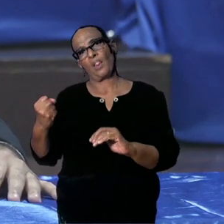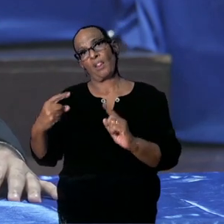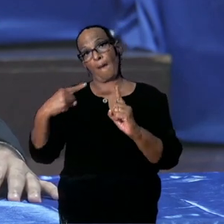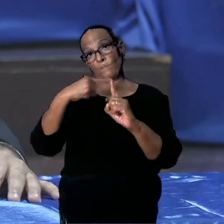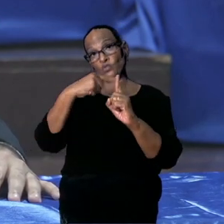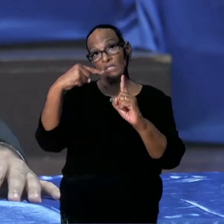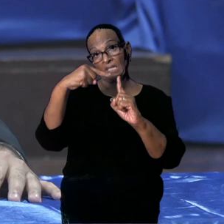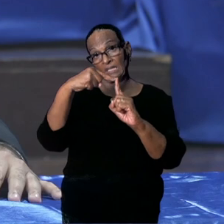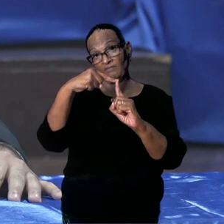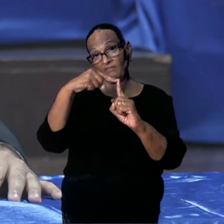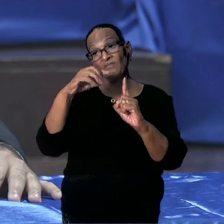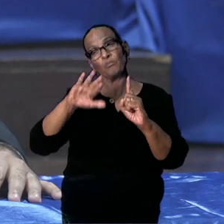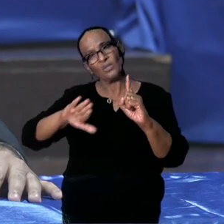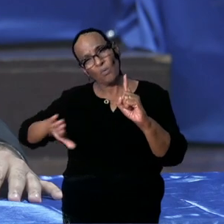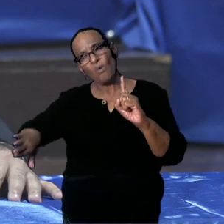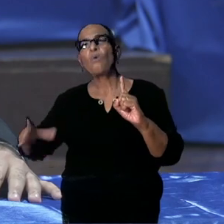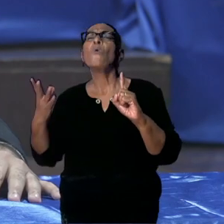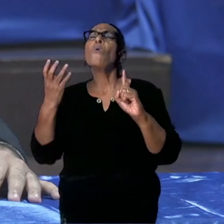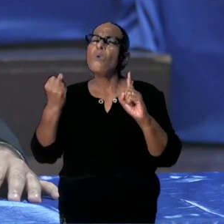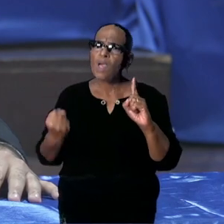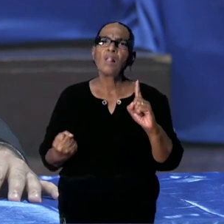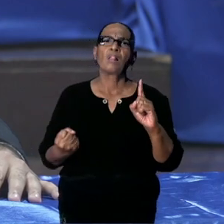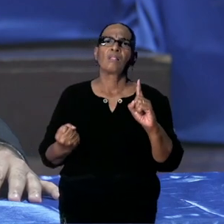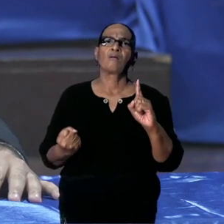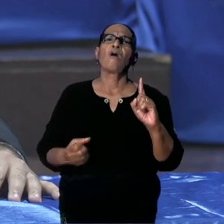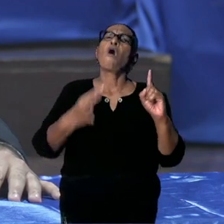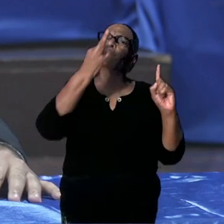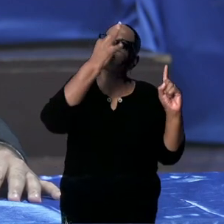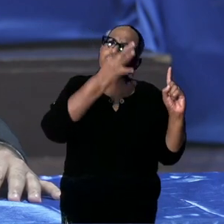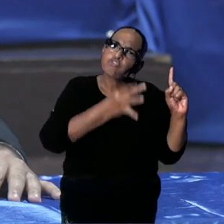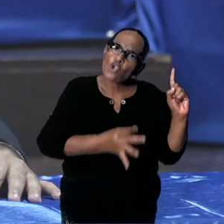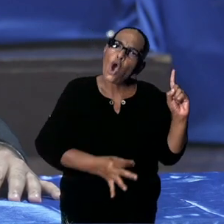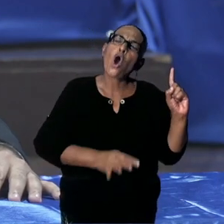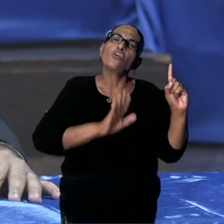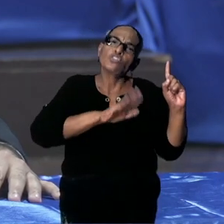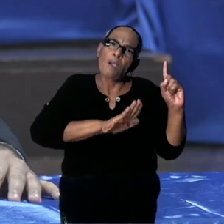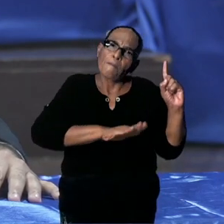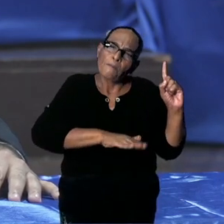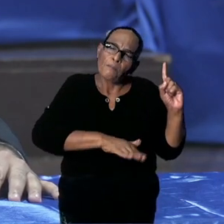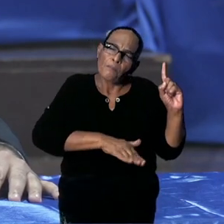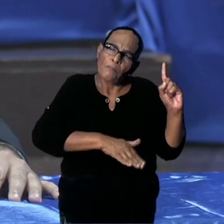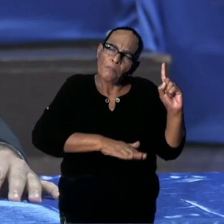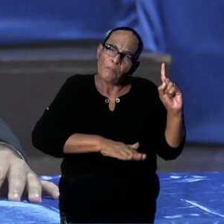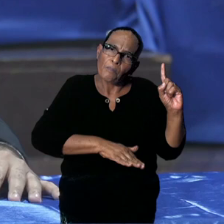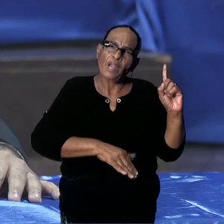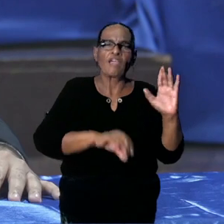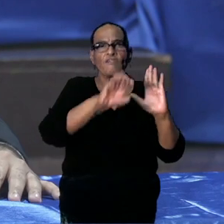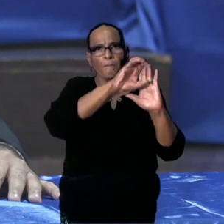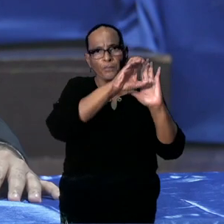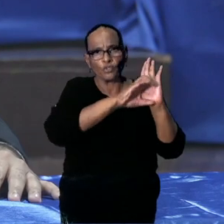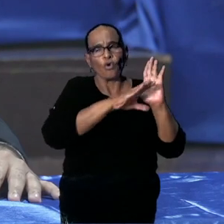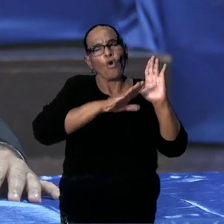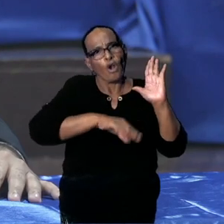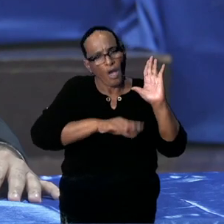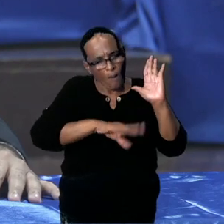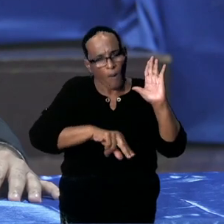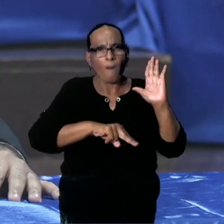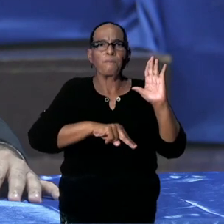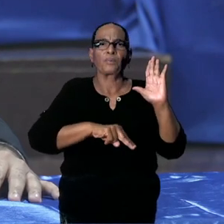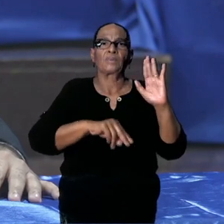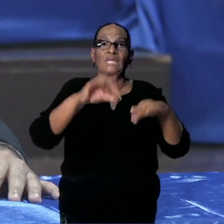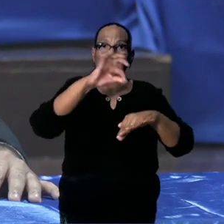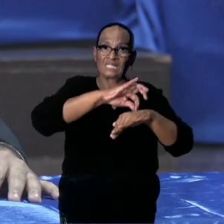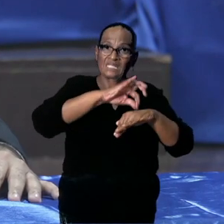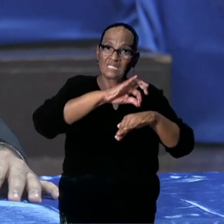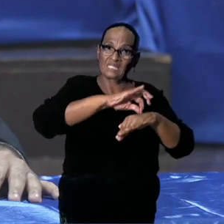overheidsisolatiefaciliteit, enkele mensen in een thuisisolatiezetting, waar er een protocol voor is, de zieke mensen in